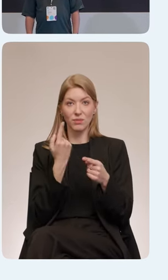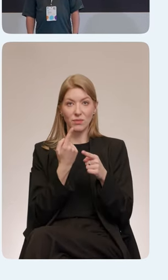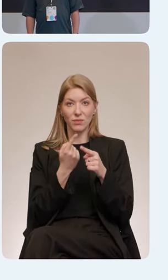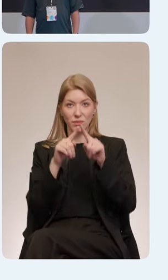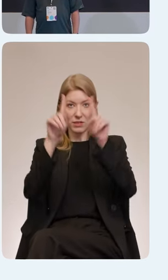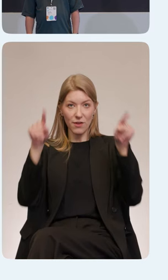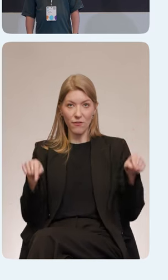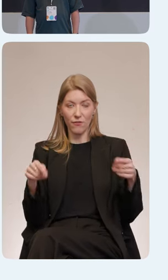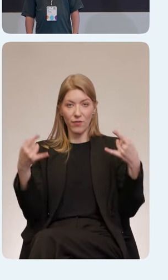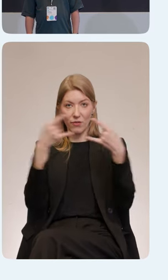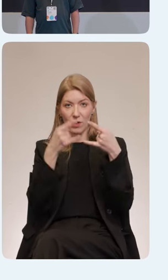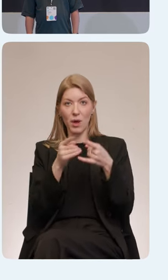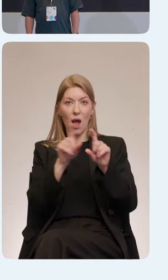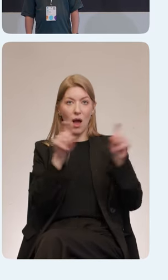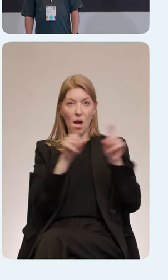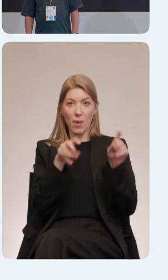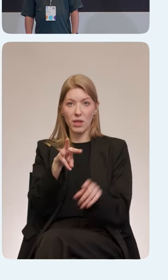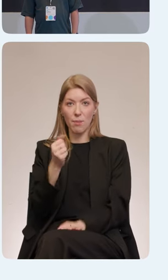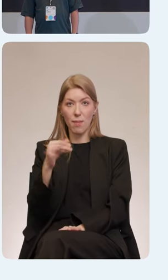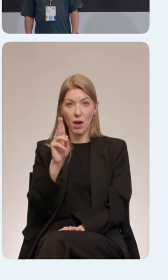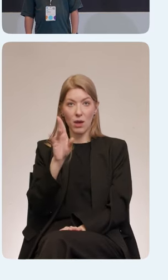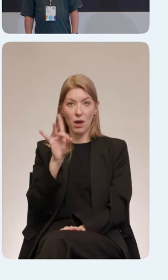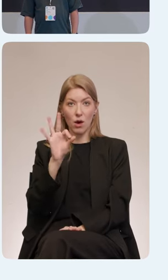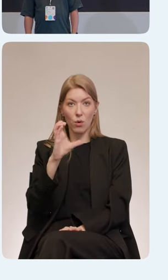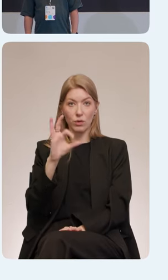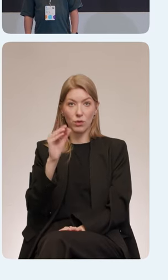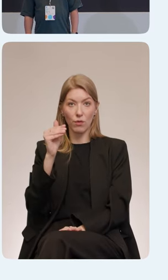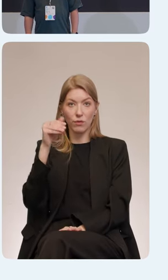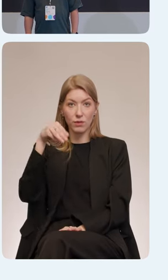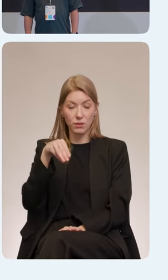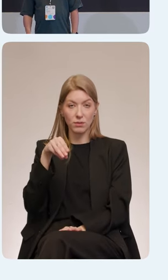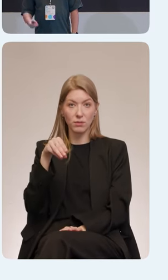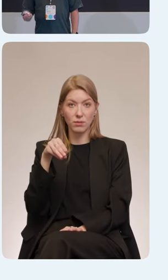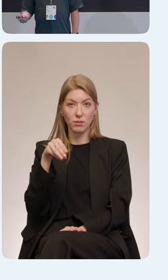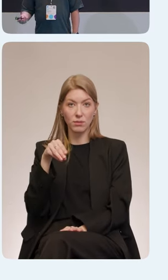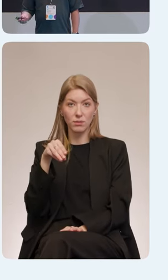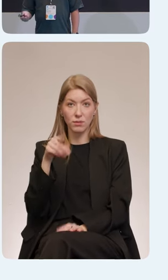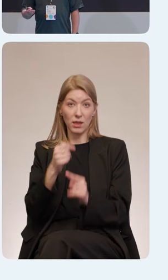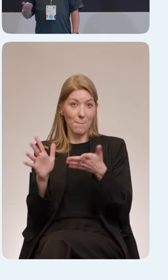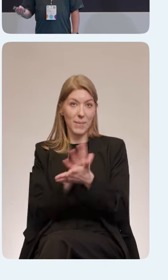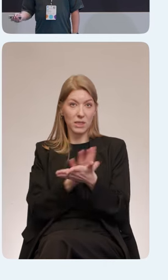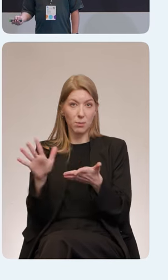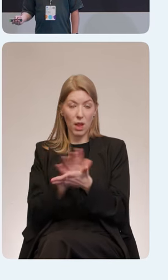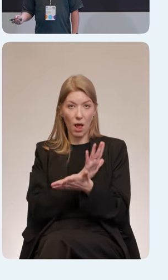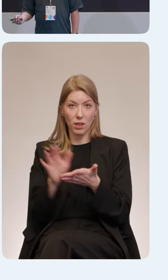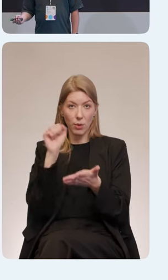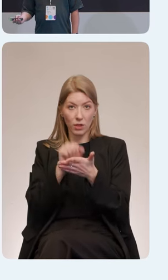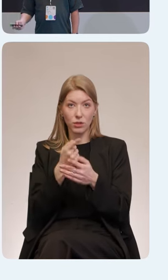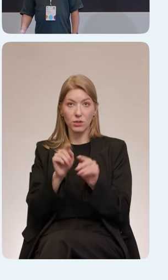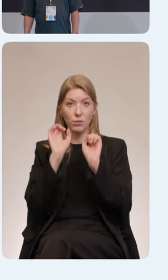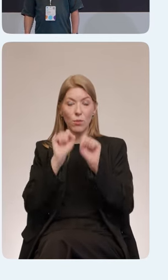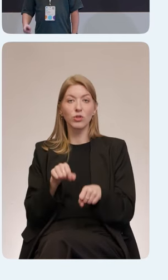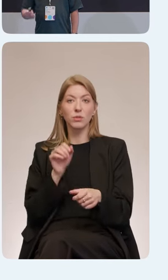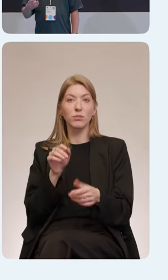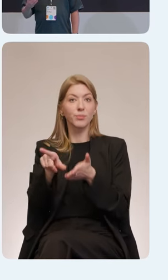плагин от Figma, от компании Microsoft, которую они разработали. Он бесплатный, он доступен абсолютно